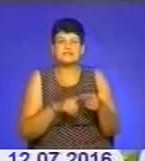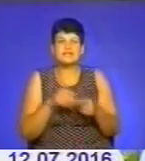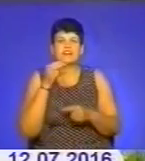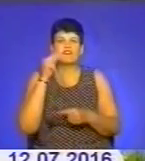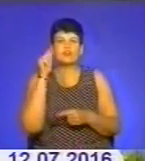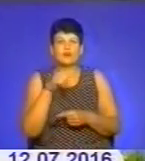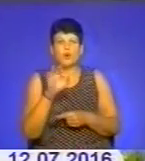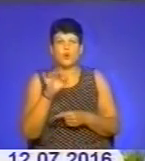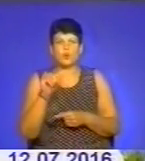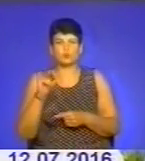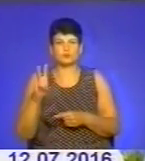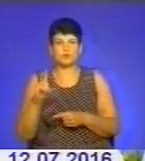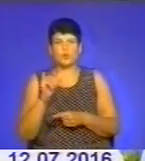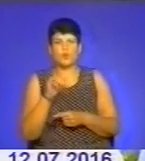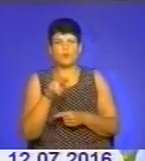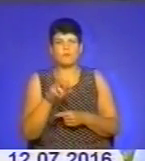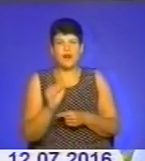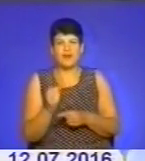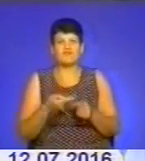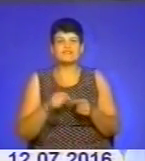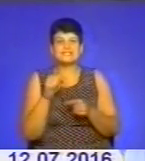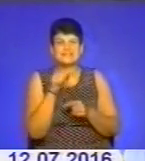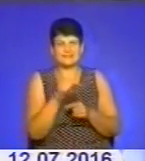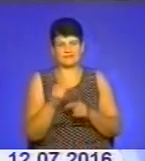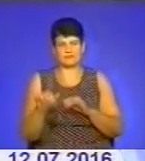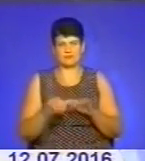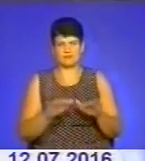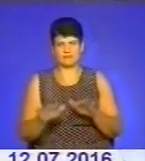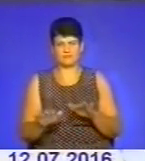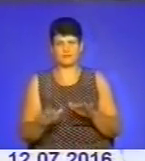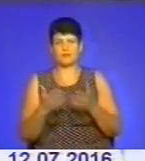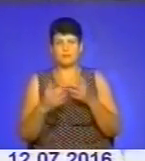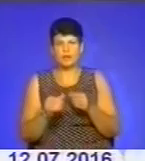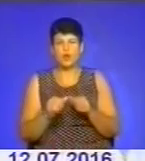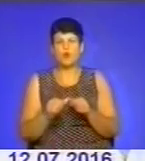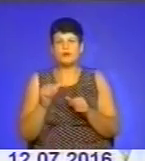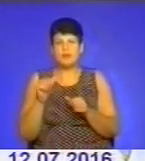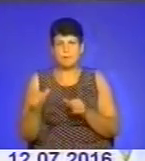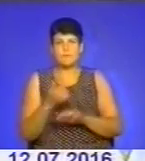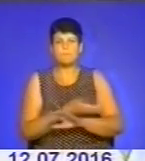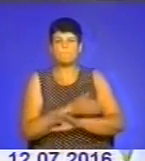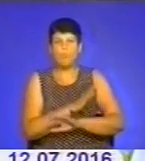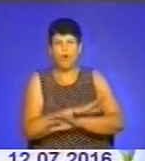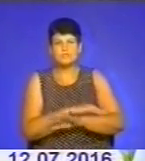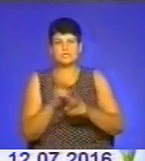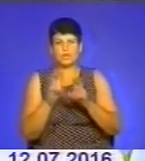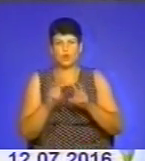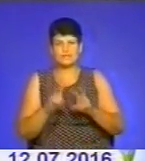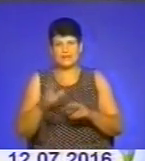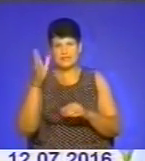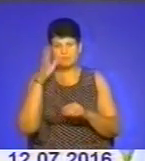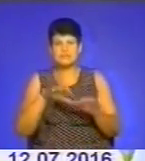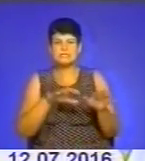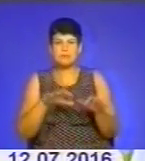у цих діях. І якби навіть сьогодні деякі польські дослідники говорять, що якби забрати оцю